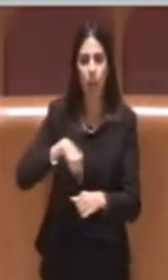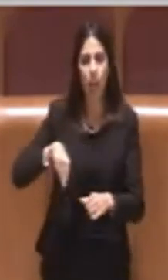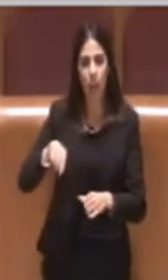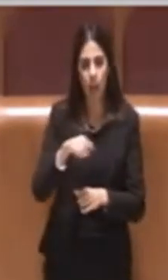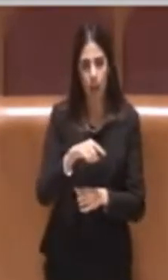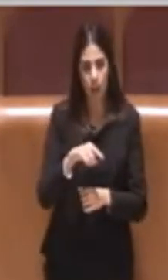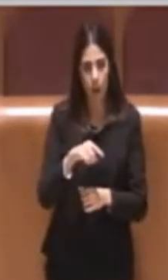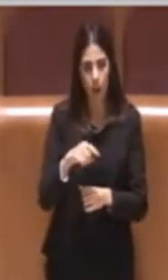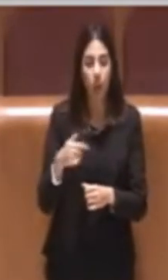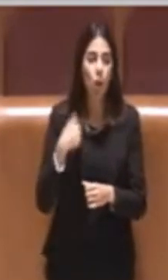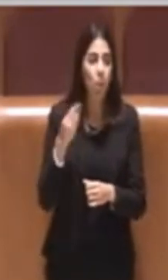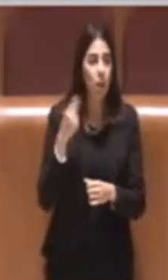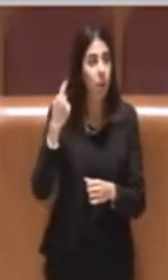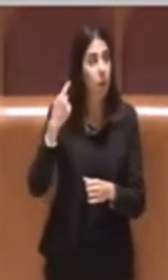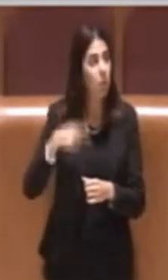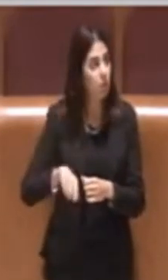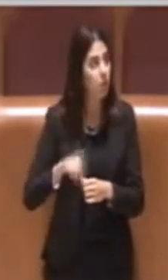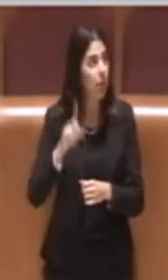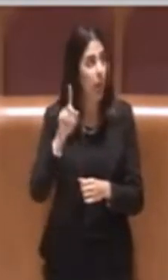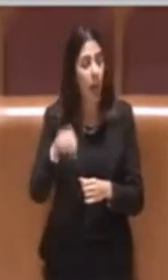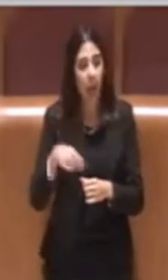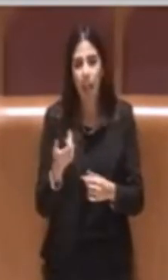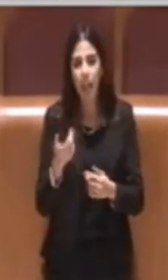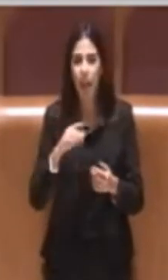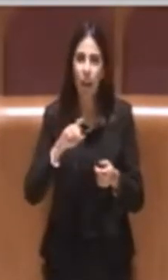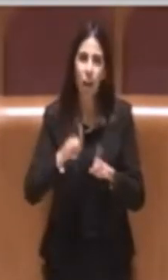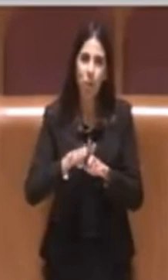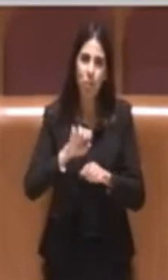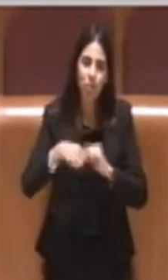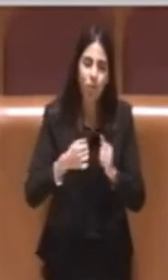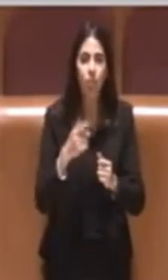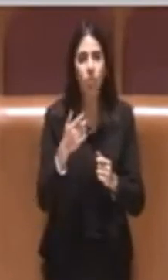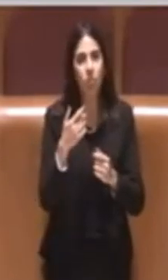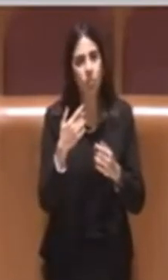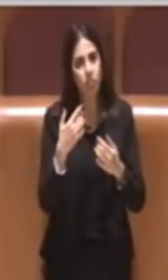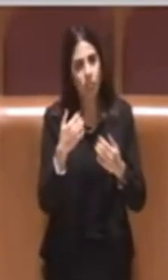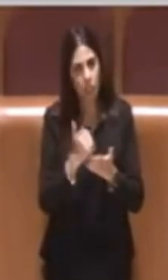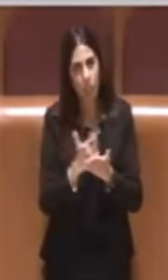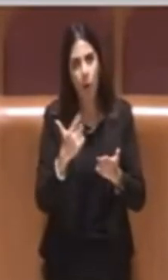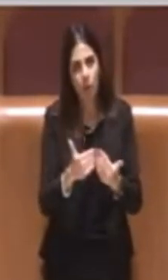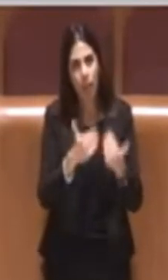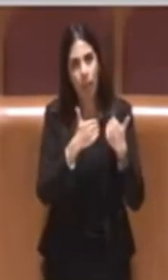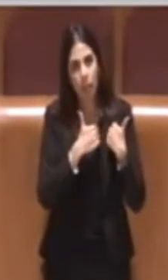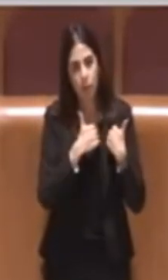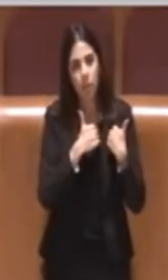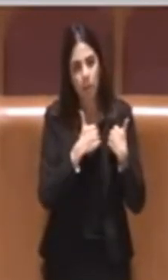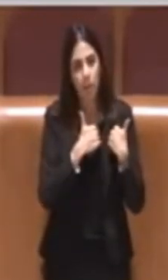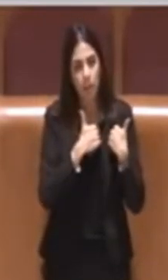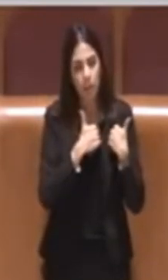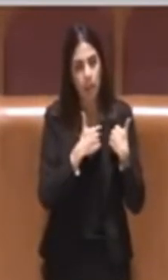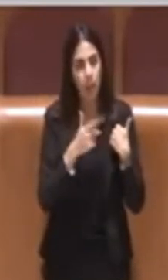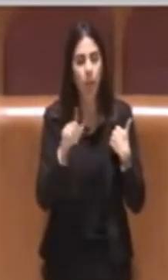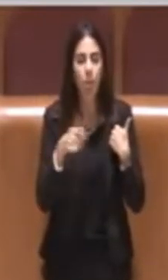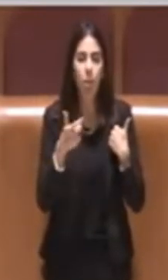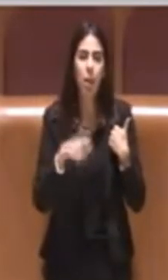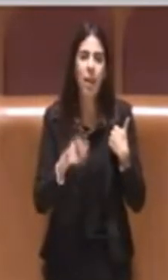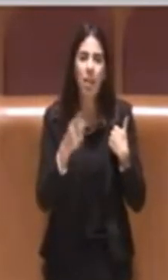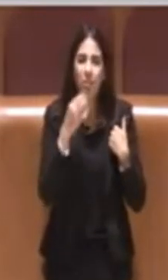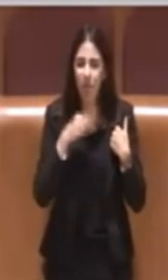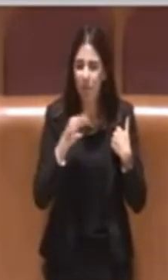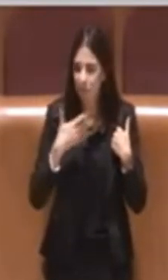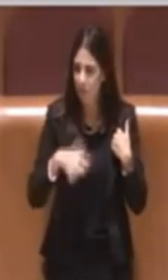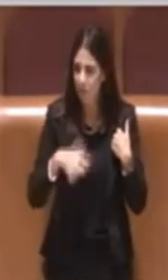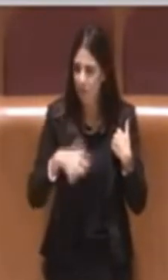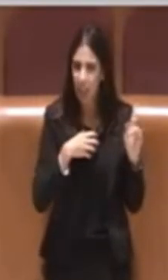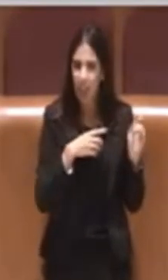Penso che questo sia comunque anche un atto doveroso che come consiglieri facciamo, anche perché, come ci ha spiegato l'assessore, in questo